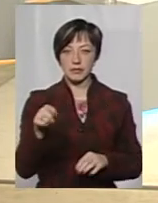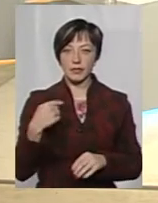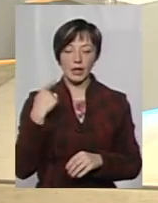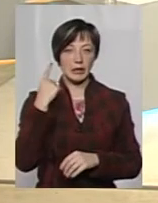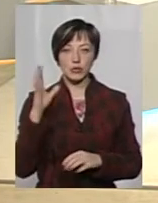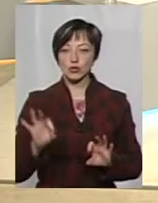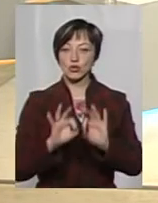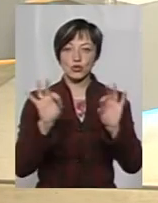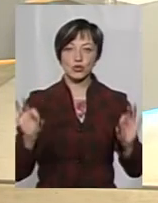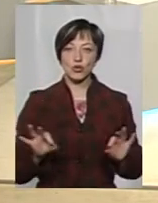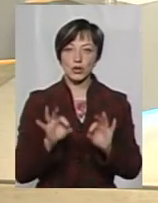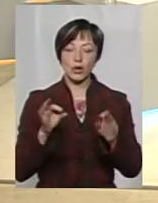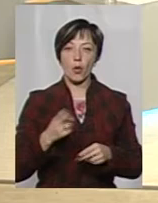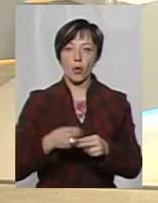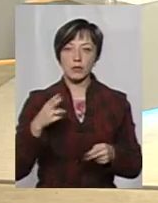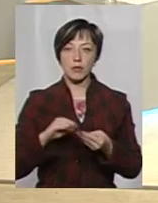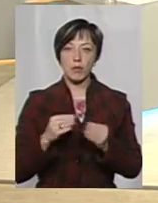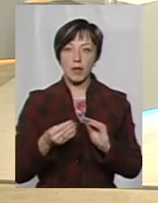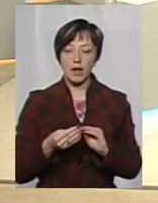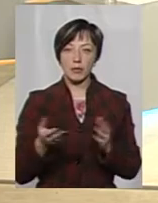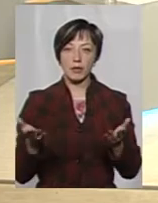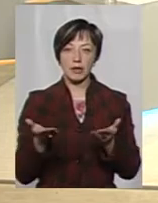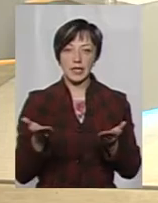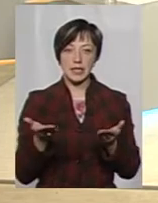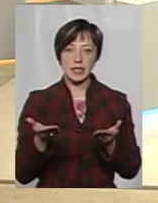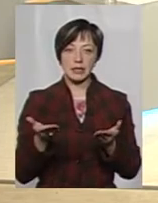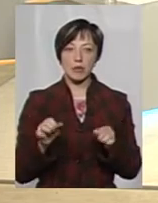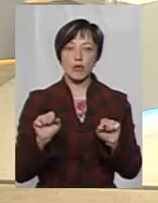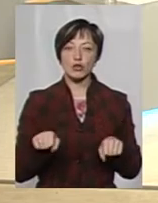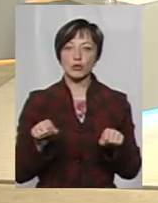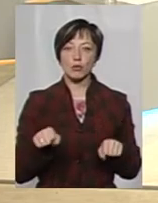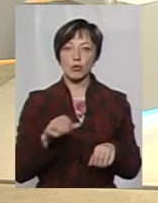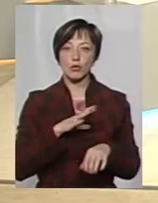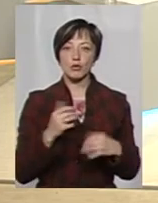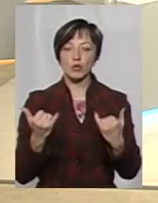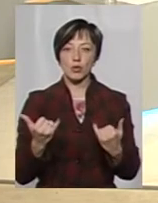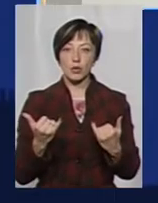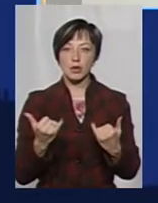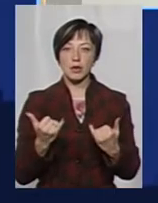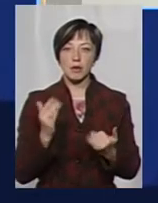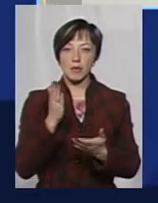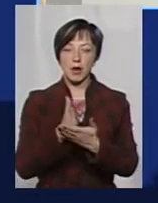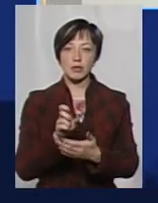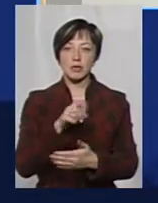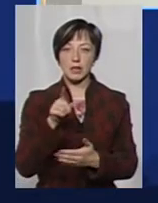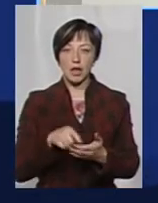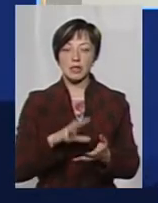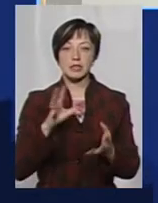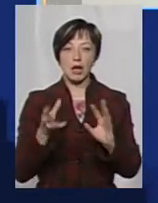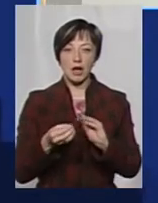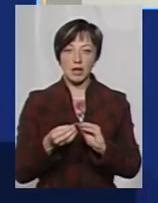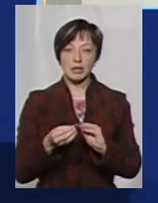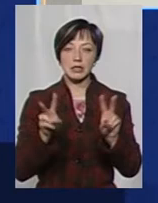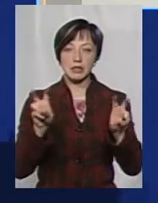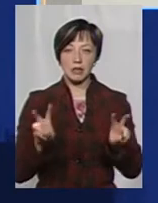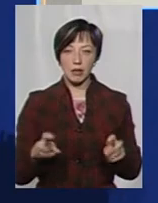почула жодних таких прям гострих проблем, які можна було б сьогодні вам так прям задати, але загальні якісь такі